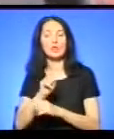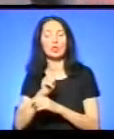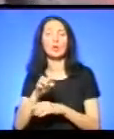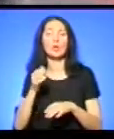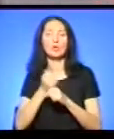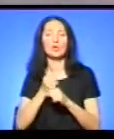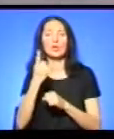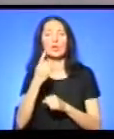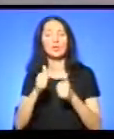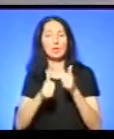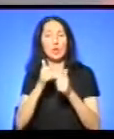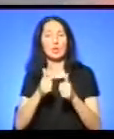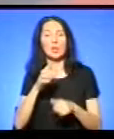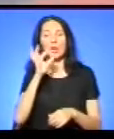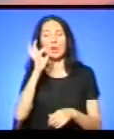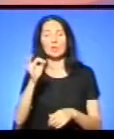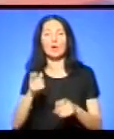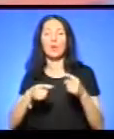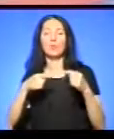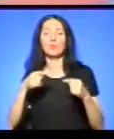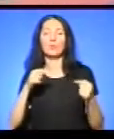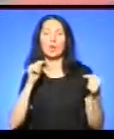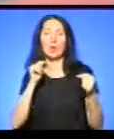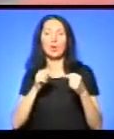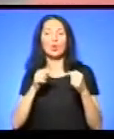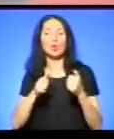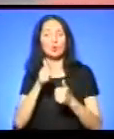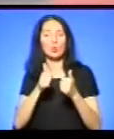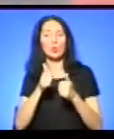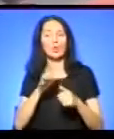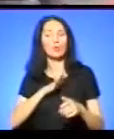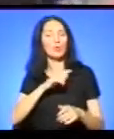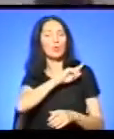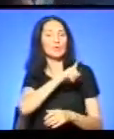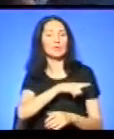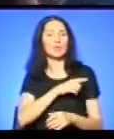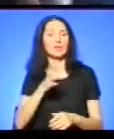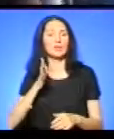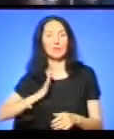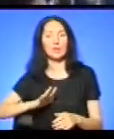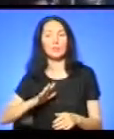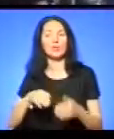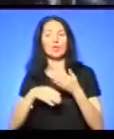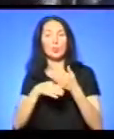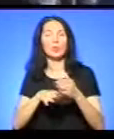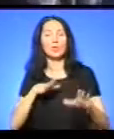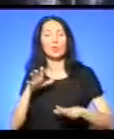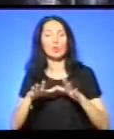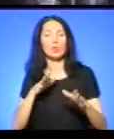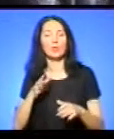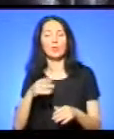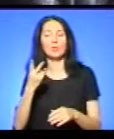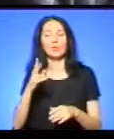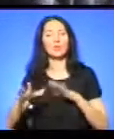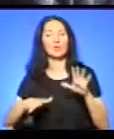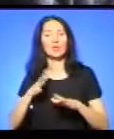поєдинок, розповів, суперник був сильний. Вистояти допомогли тренування. Треба теж на треніровку, дві треніровки в